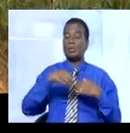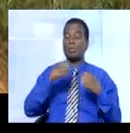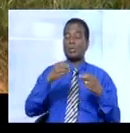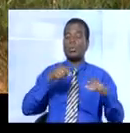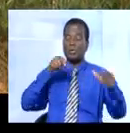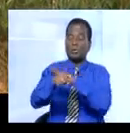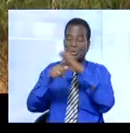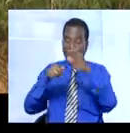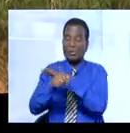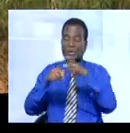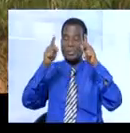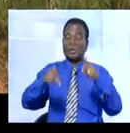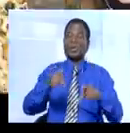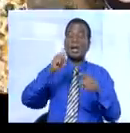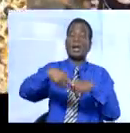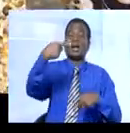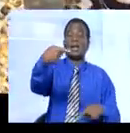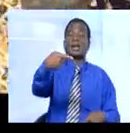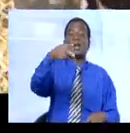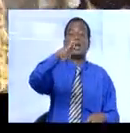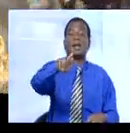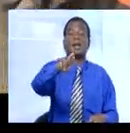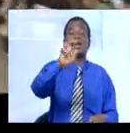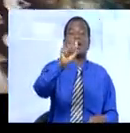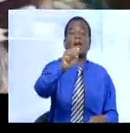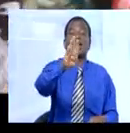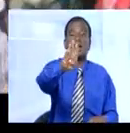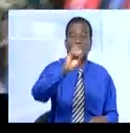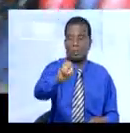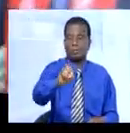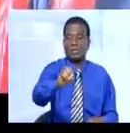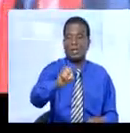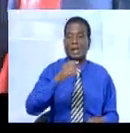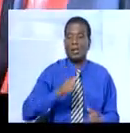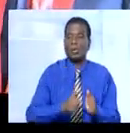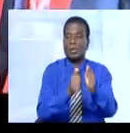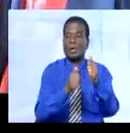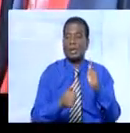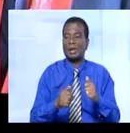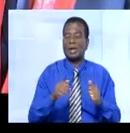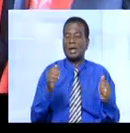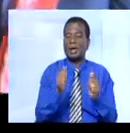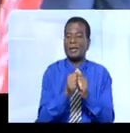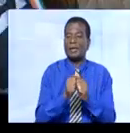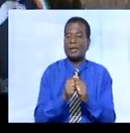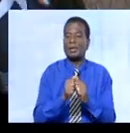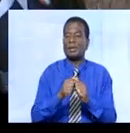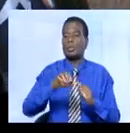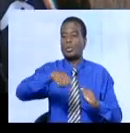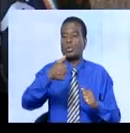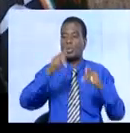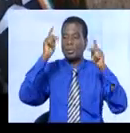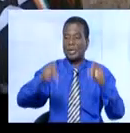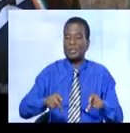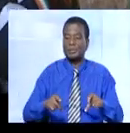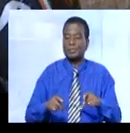Parcourant les régions de San Pedro, de Tabou et de Grabo, Paul Kofi Kofi accompagné du commandant en second de la gendarmerie nationale le